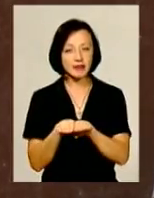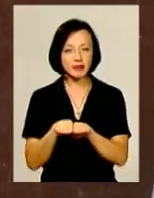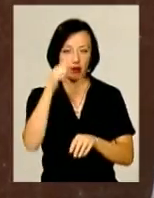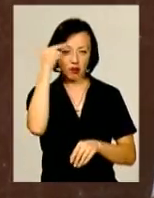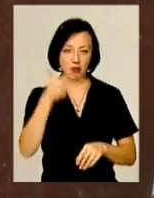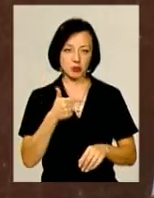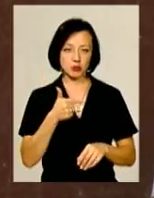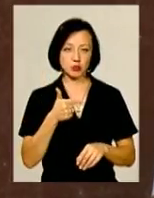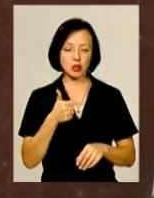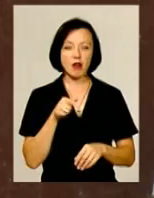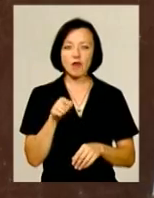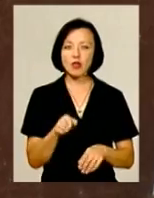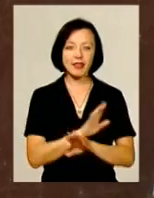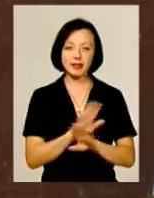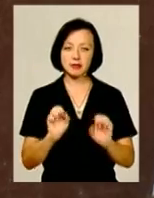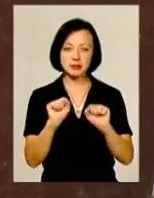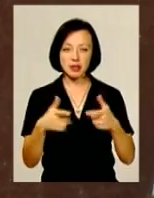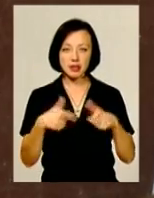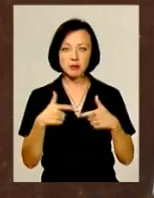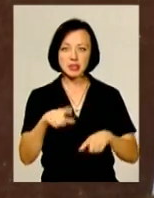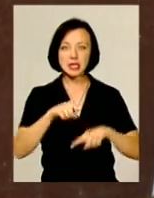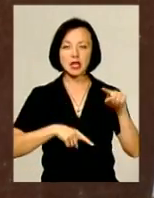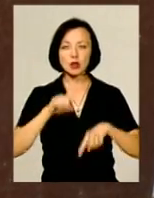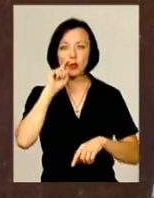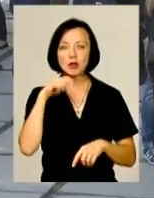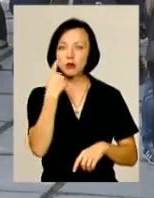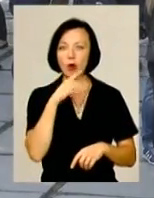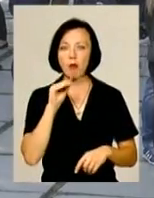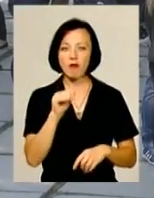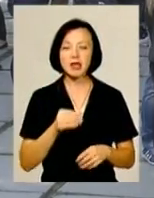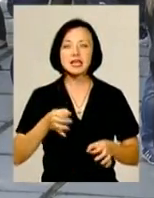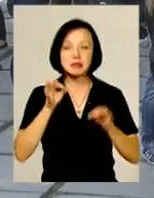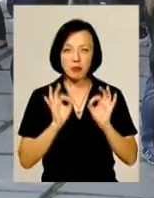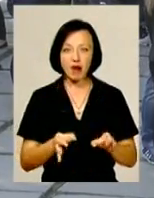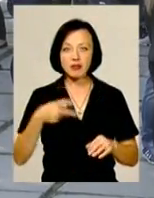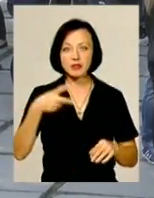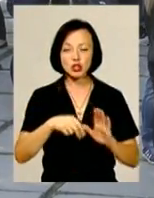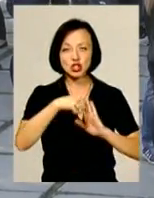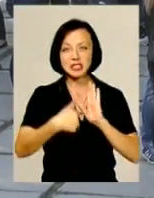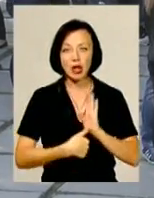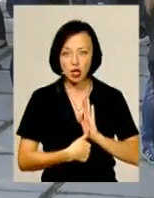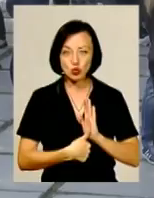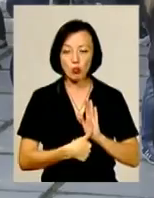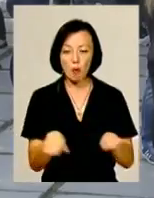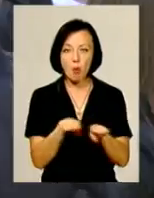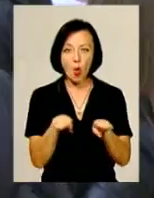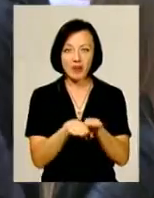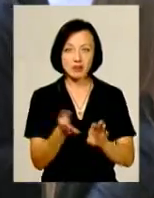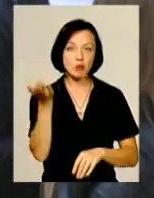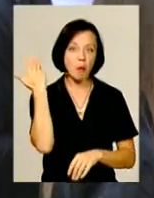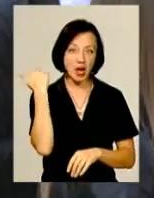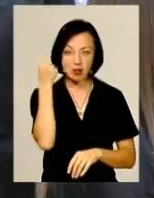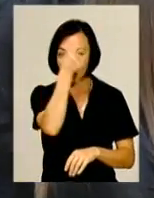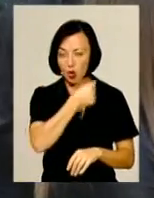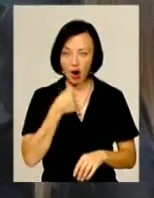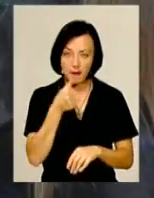грамотності. Тобто вони не склали іспит з рідної української мови. І справді, у 2016-му порівняно із попередніми